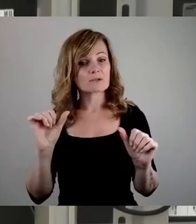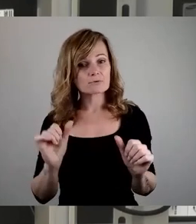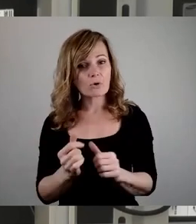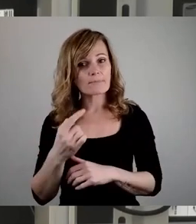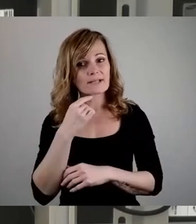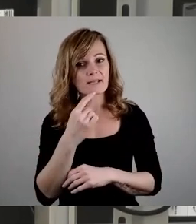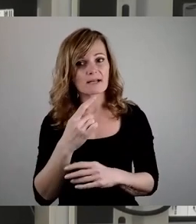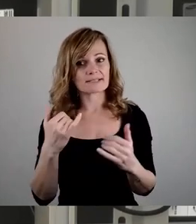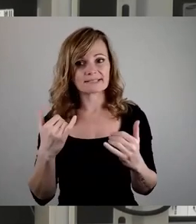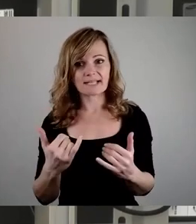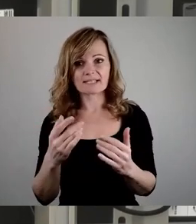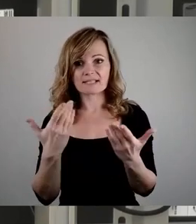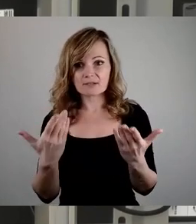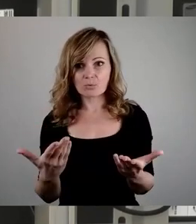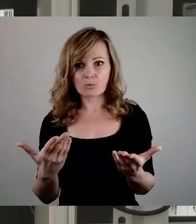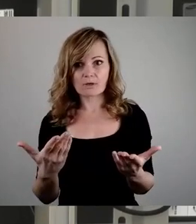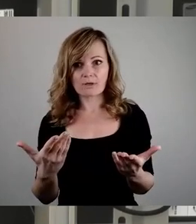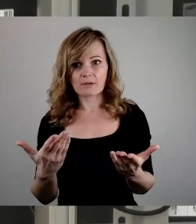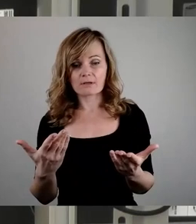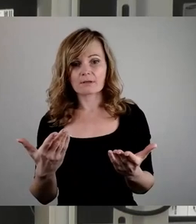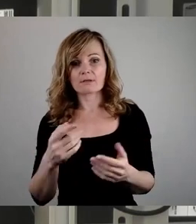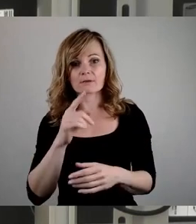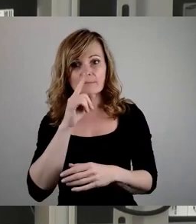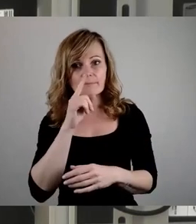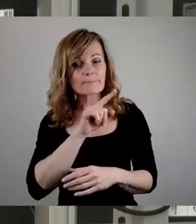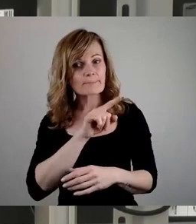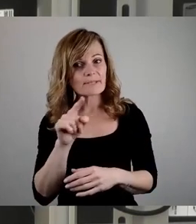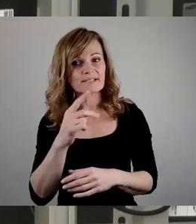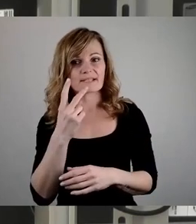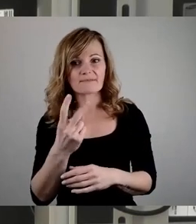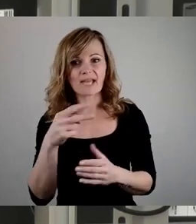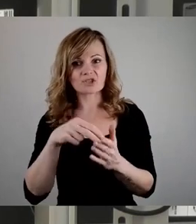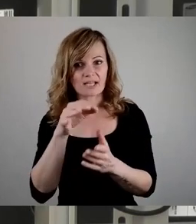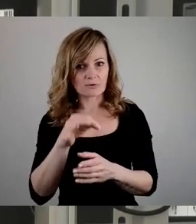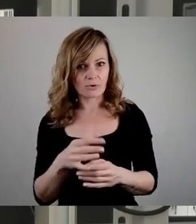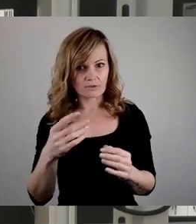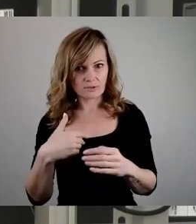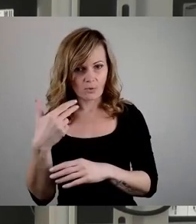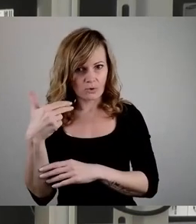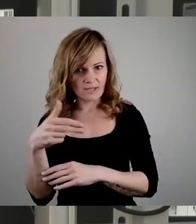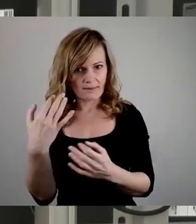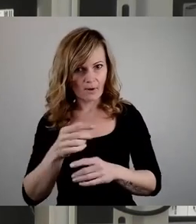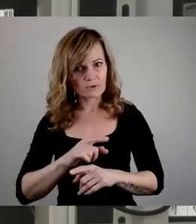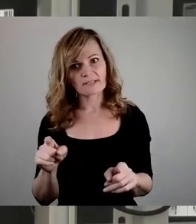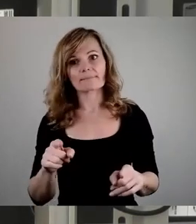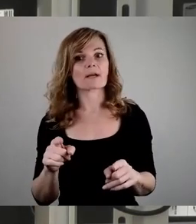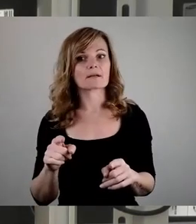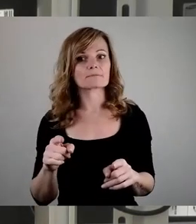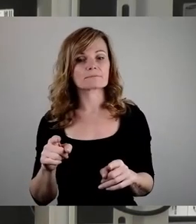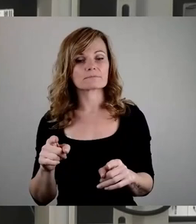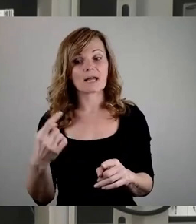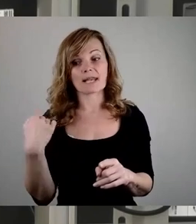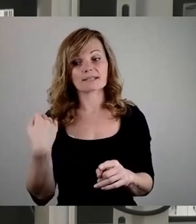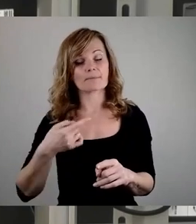jetzt an dem Punkt sind, wo wir bis auf zwei Standorte keine Hotels mehr brauchen. Dass es uns gelungen ist, in den letzten Monaten so